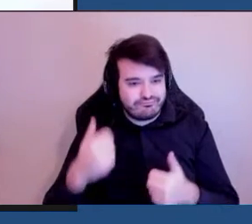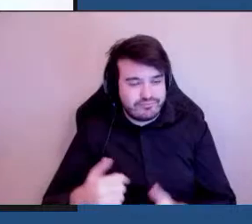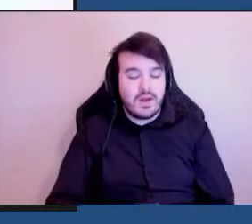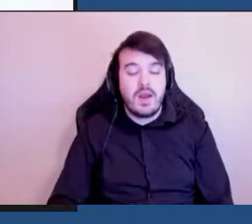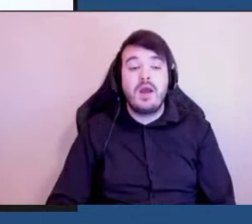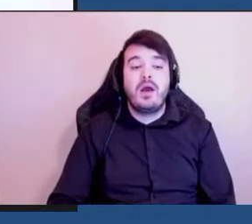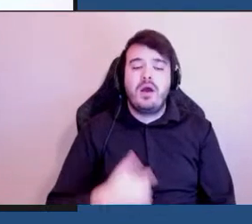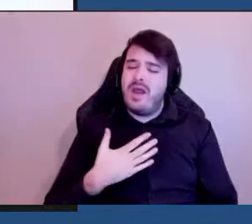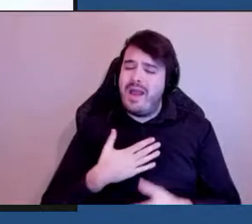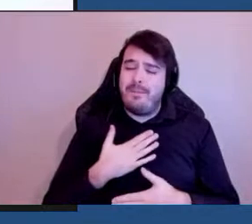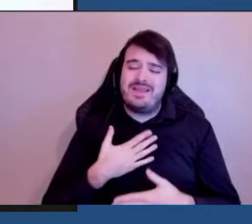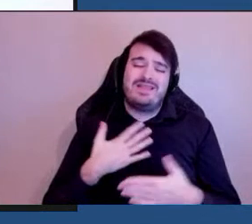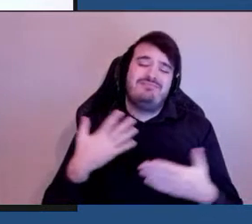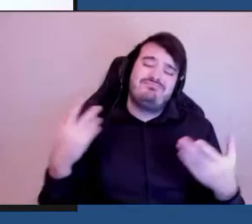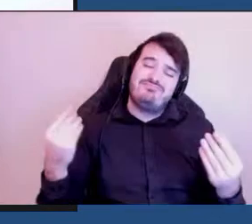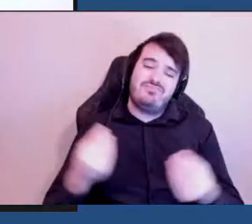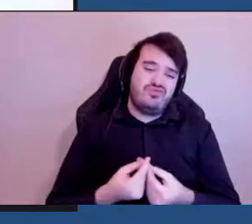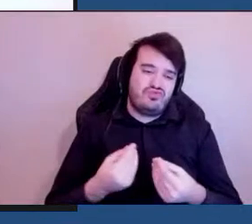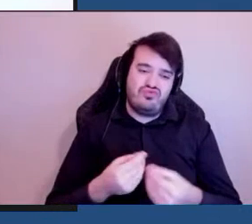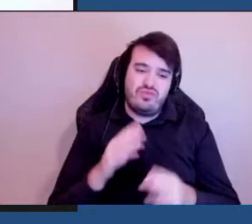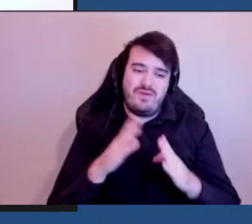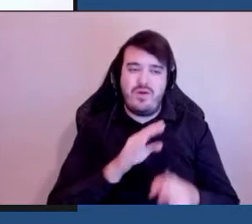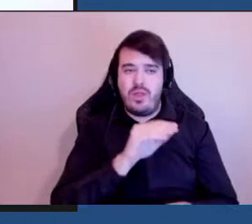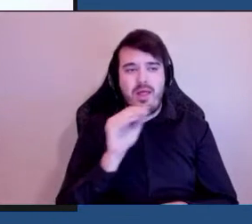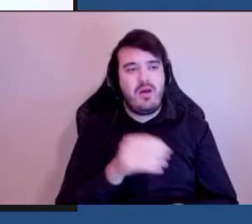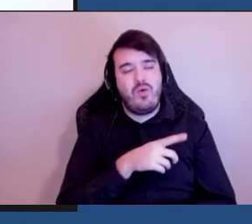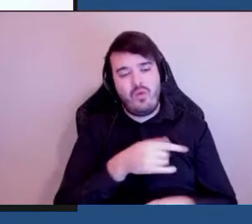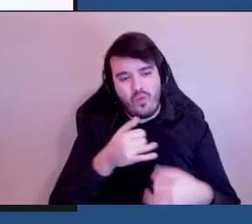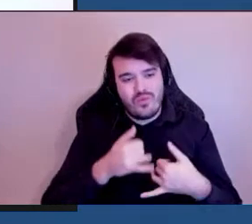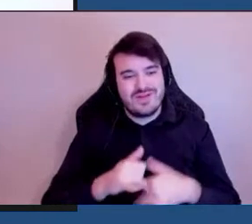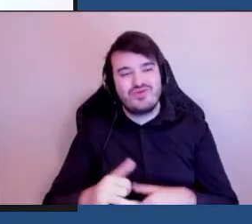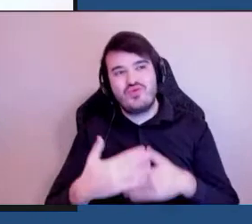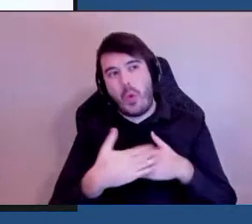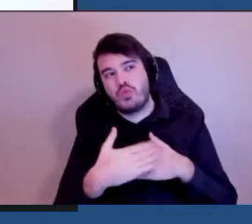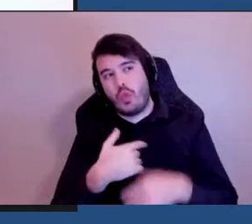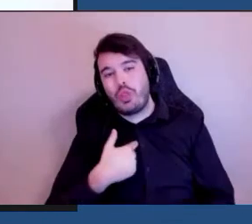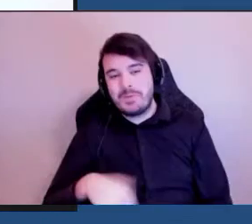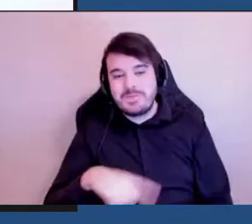tellement que la ville d'Ottawa continue à nous consulter.